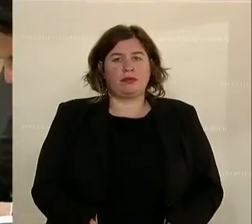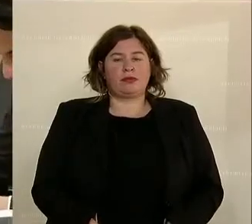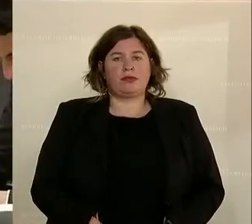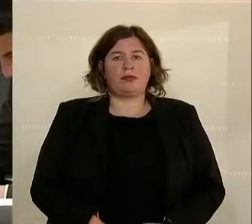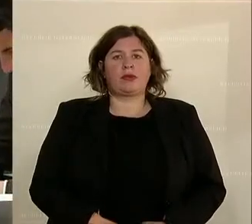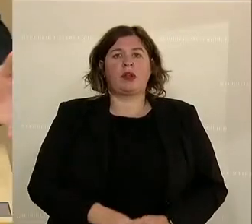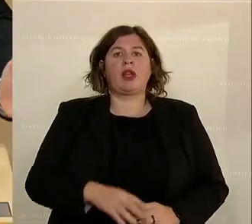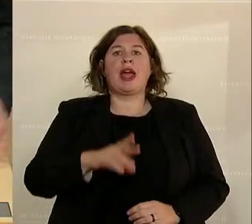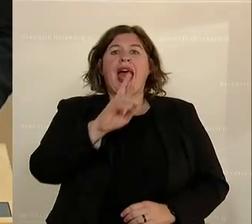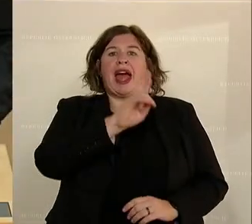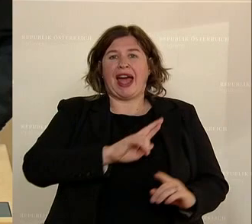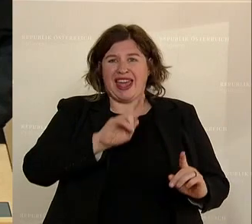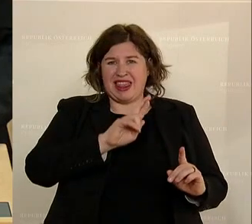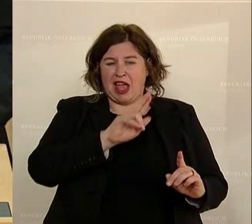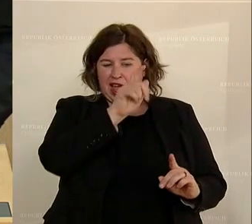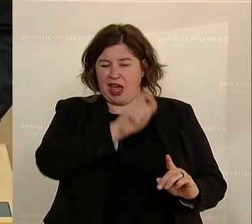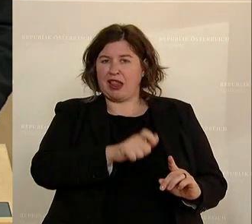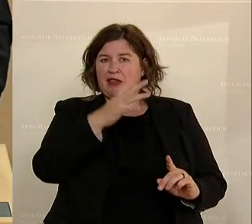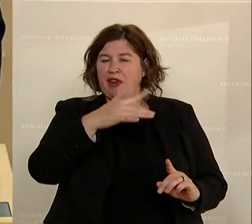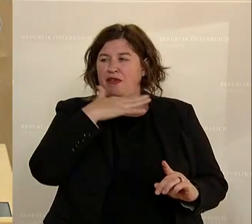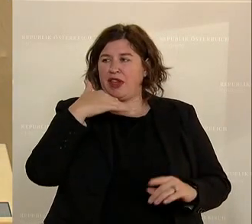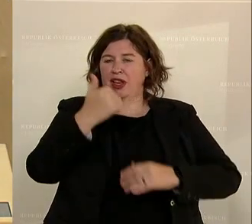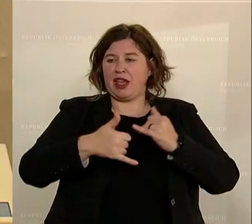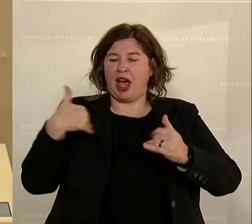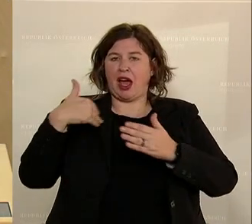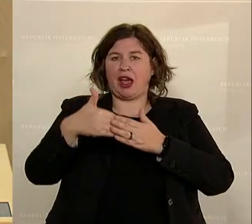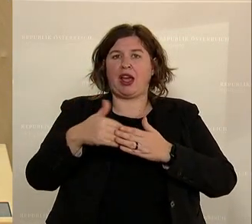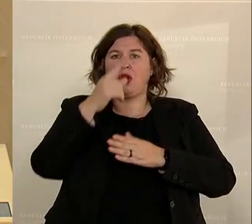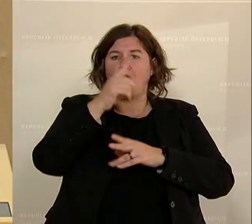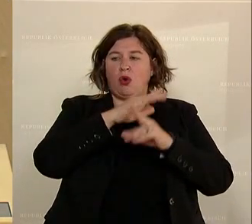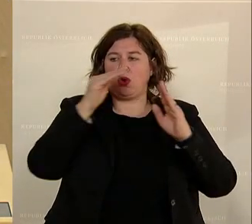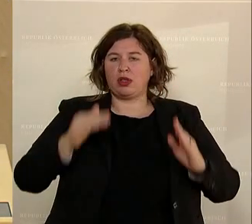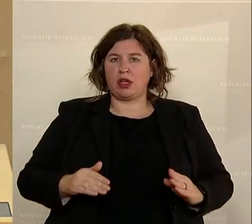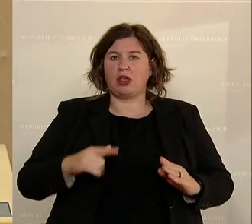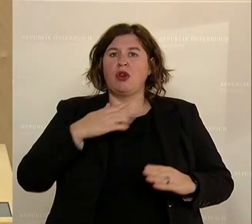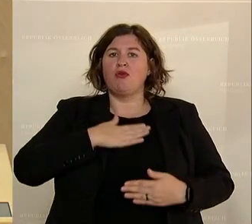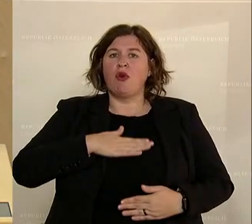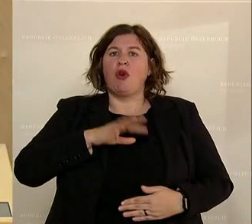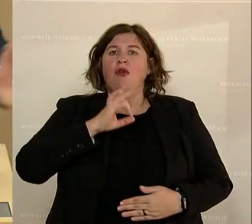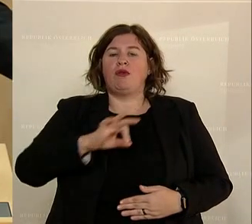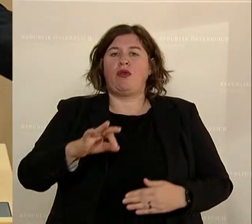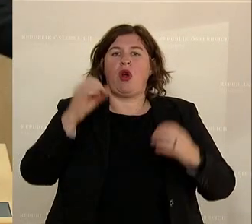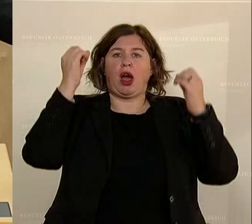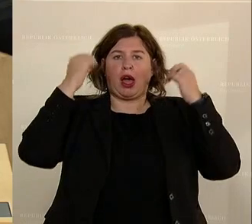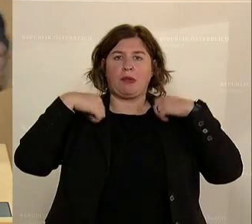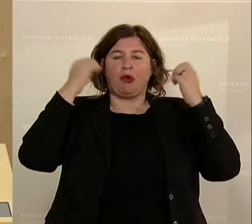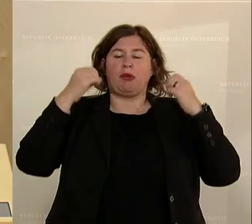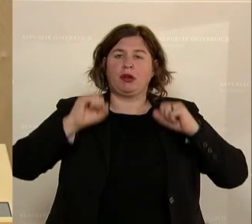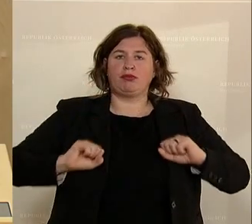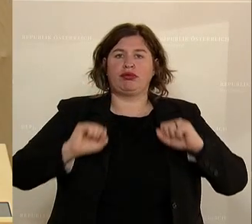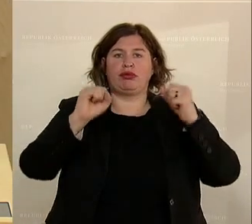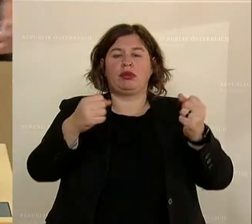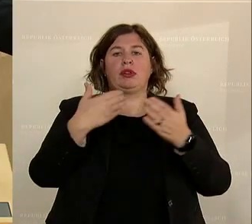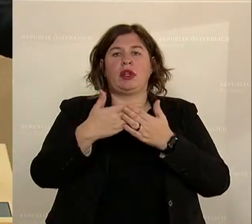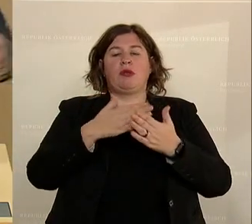Reinhard hat sich über viele Jahre hier im Hohen Haus für das Wohlergehen unserer Republik eingesetzt und daher auch im Namen